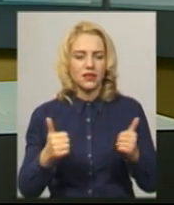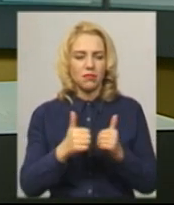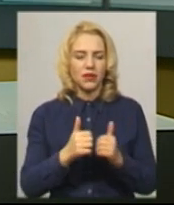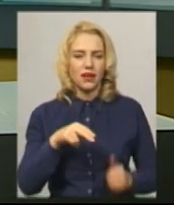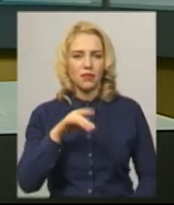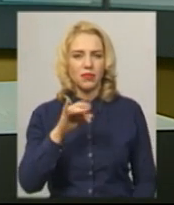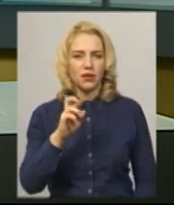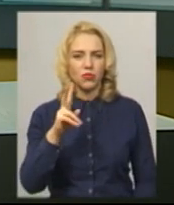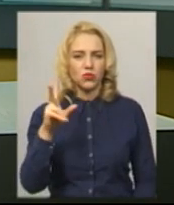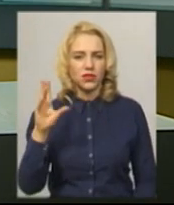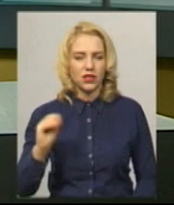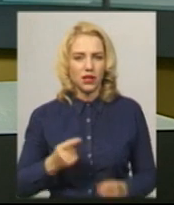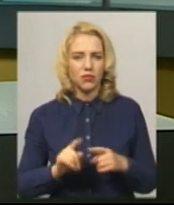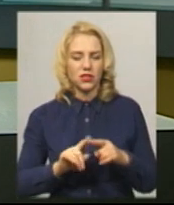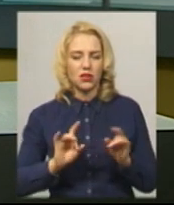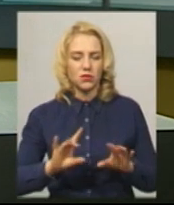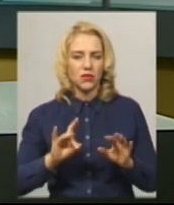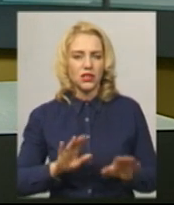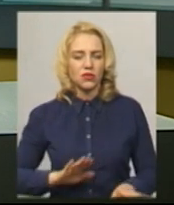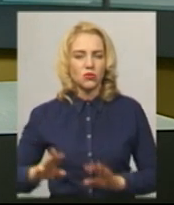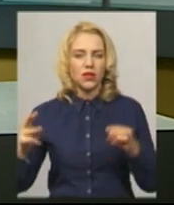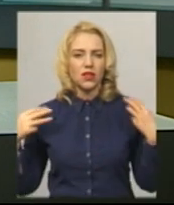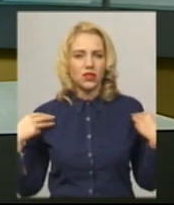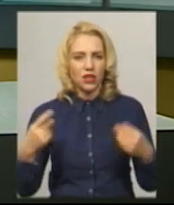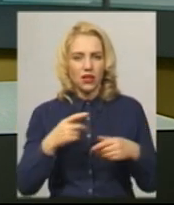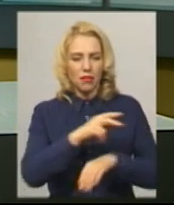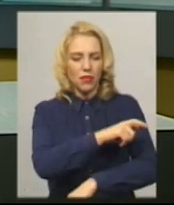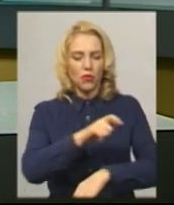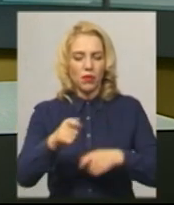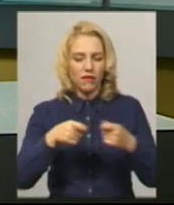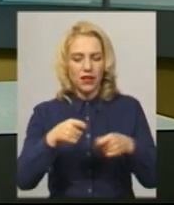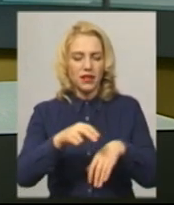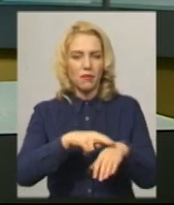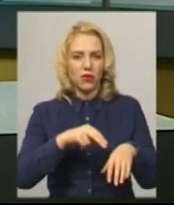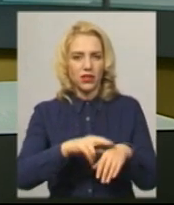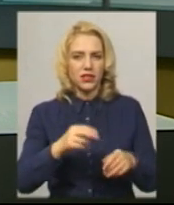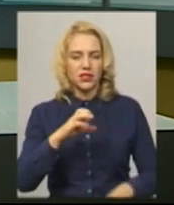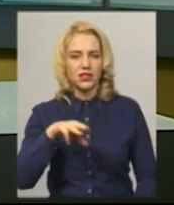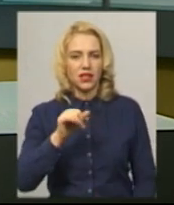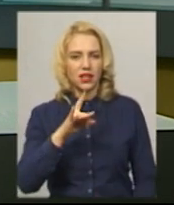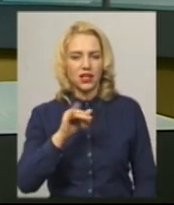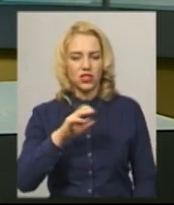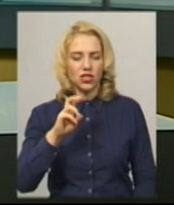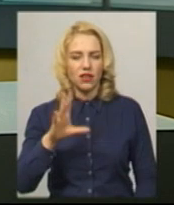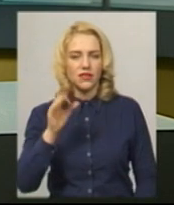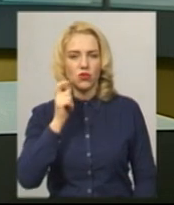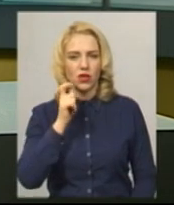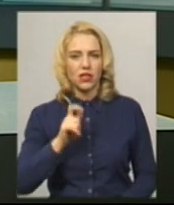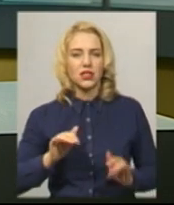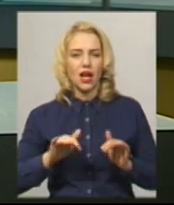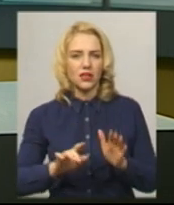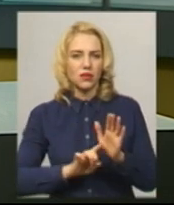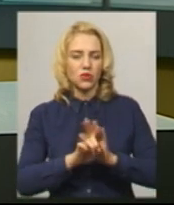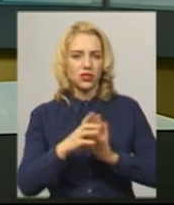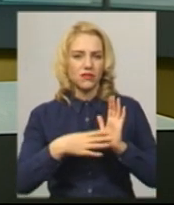Про це повідомила заступниця начальника управління патрульної поліції в Хмельницькій області Альона Стрижак. Всеукраїнська акція розпочалась